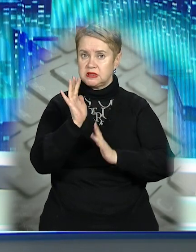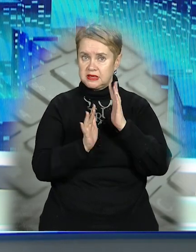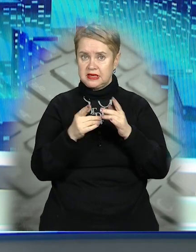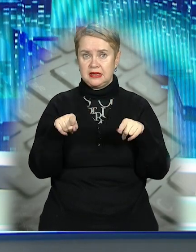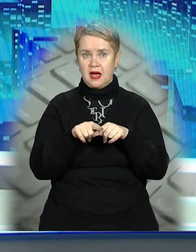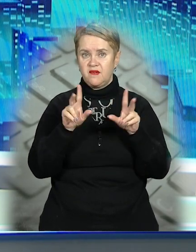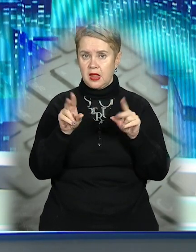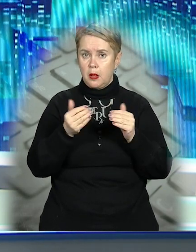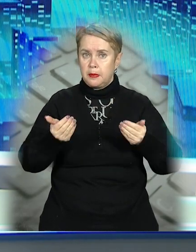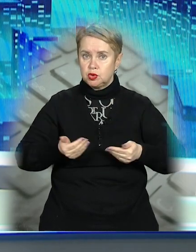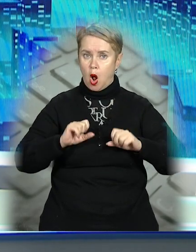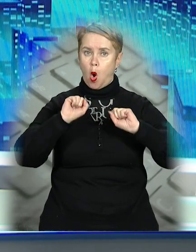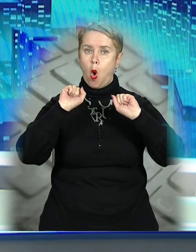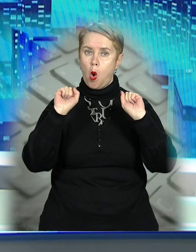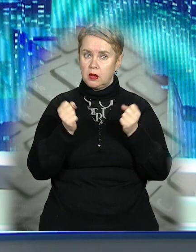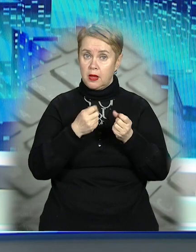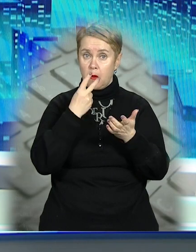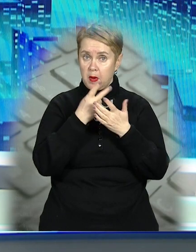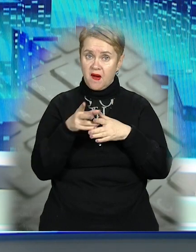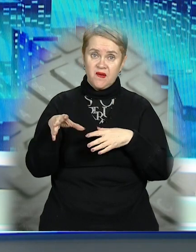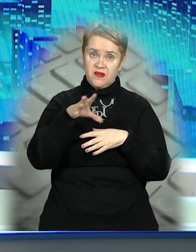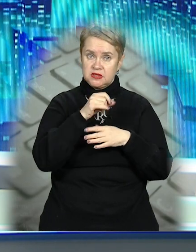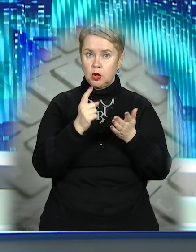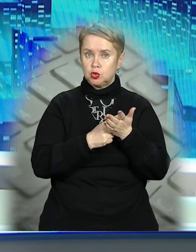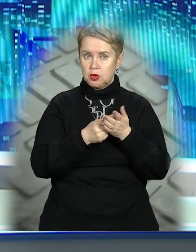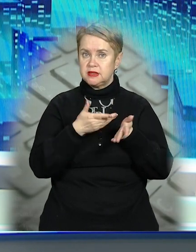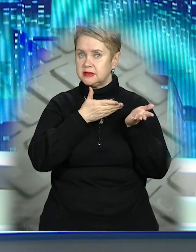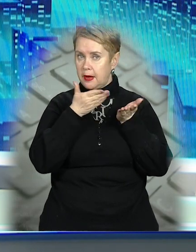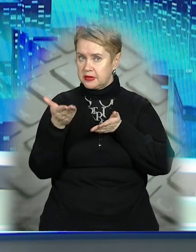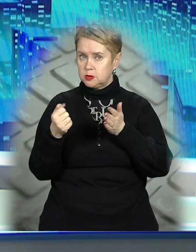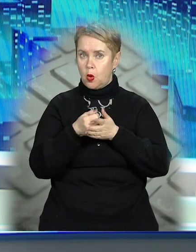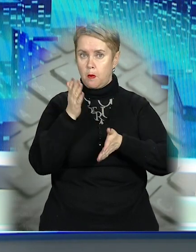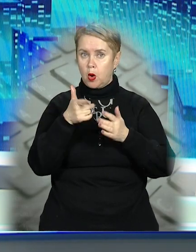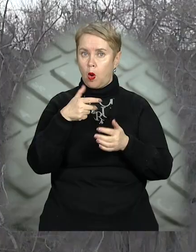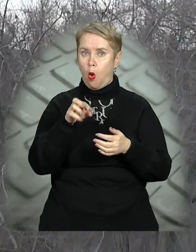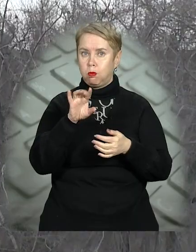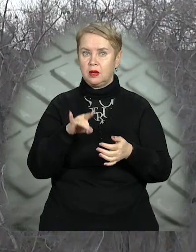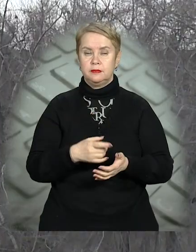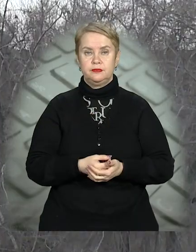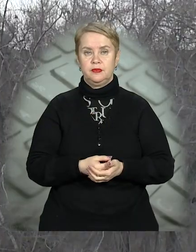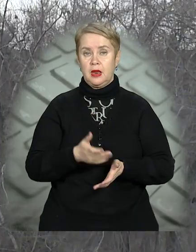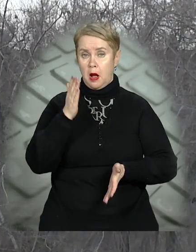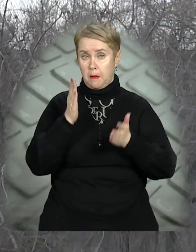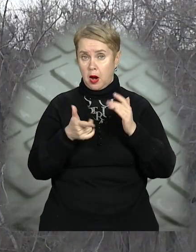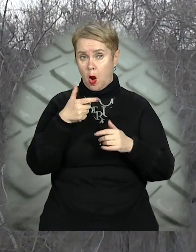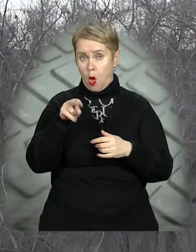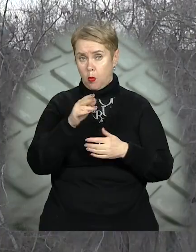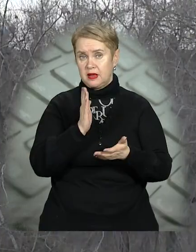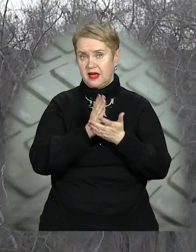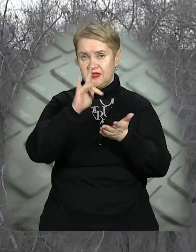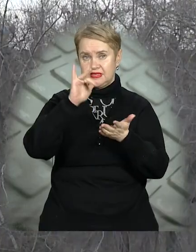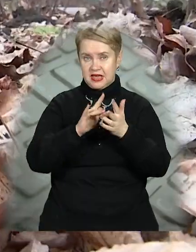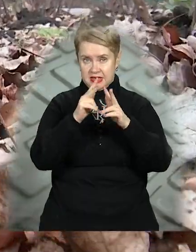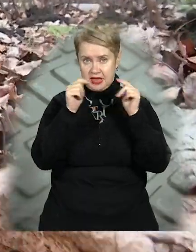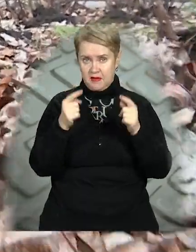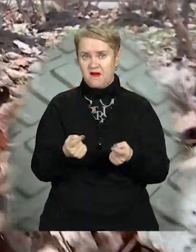аби та вдало пережила холоди. Побачити усе це журналістів запросили до парку імені Глоби. Парк Лазаря Глоби знаходиться у центрі